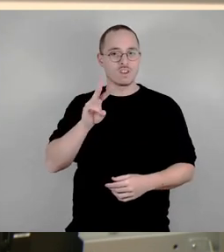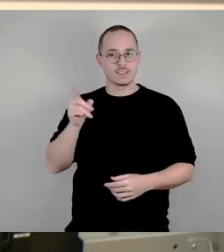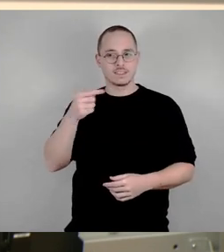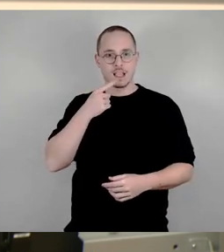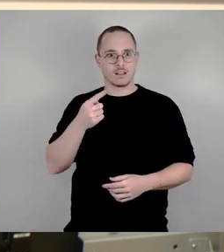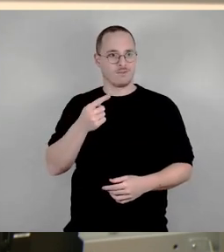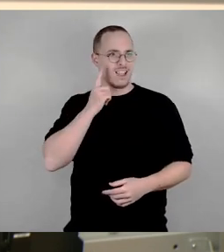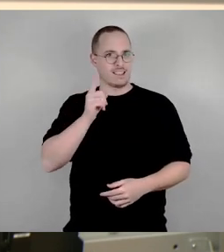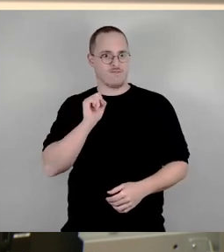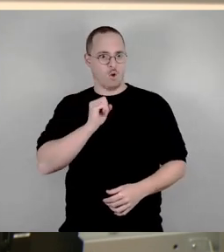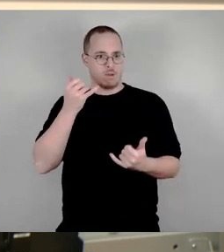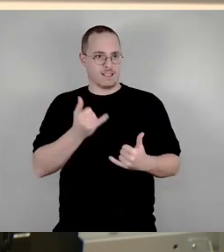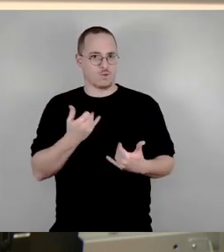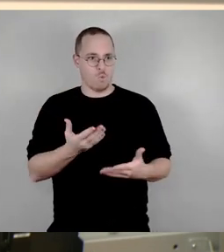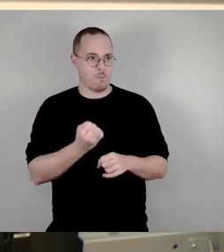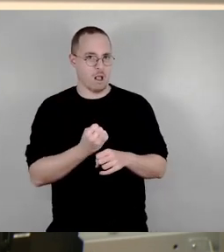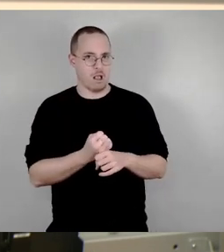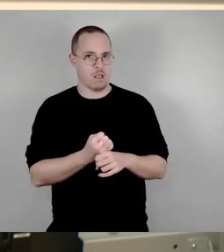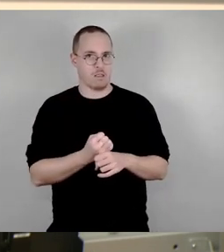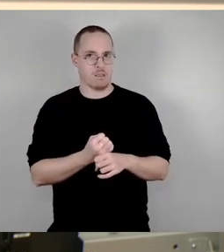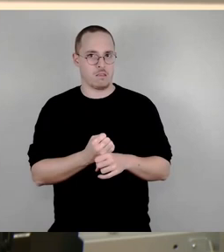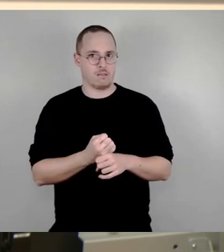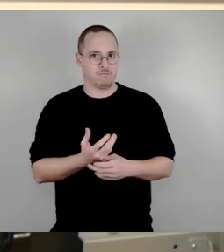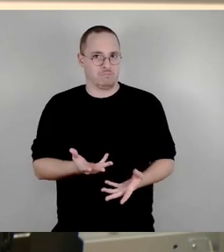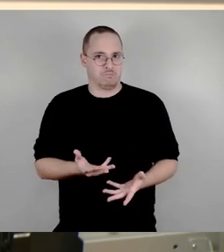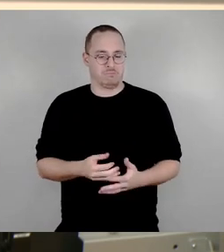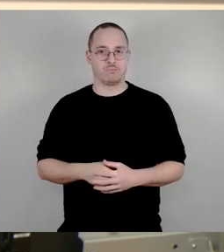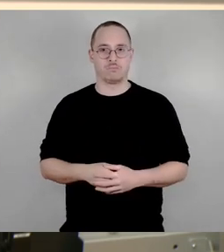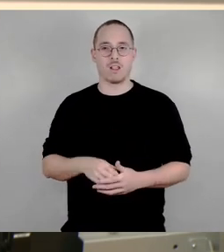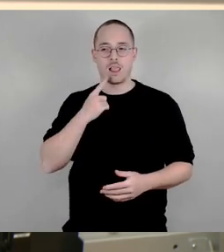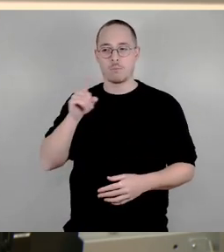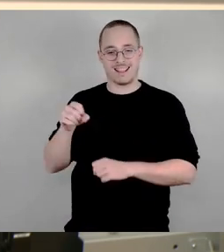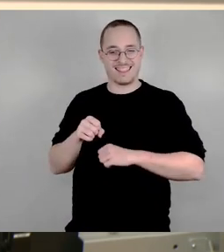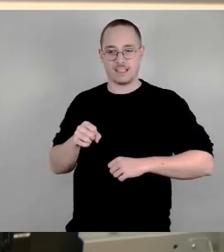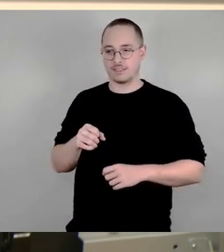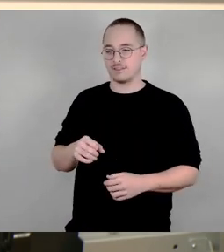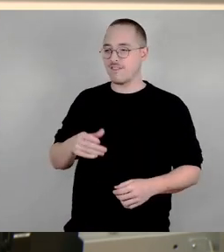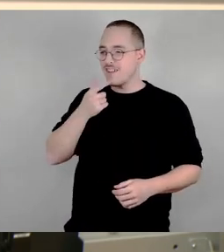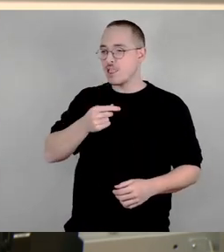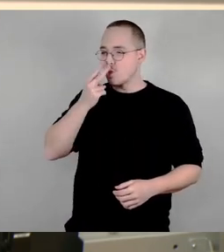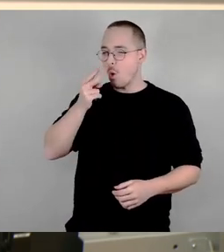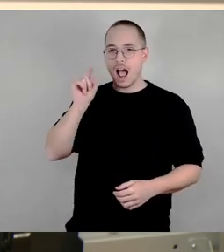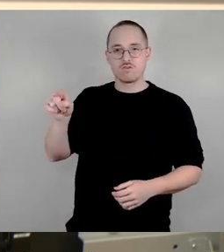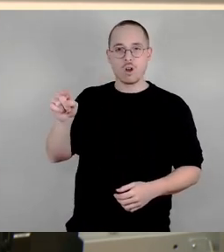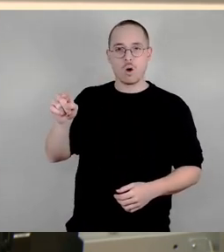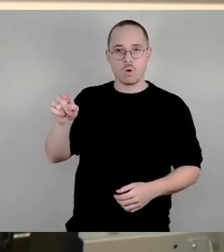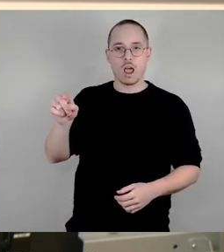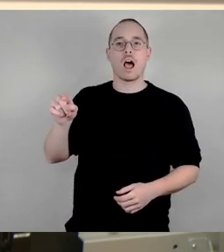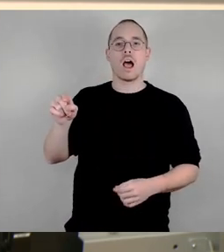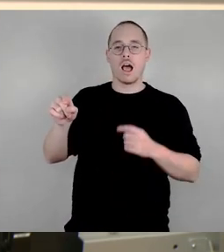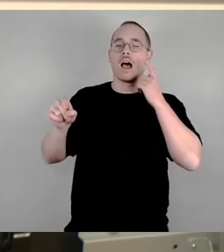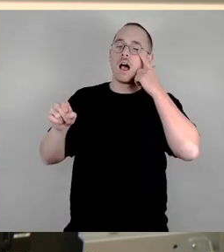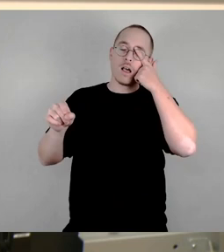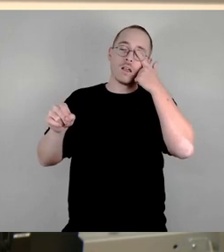Linken wollen sich das nur anschauen und dann, sage ich mal, die Party feiern, wenn es schief geht. Und das kann, es werden ja